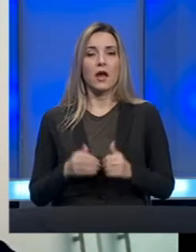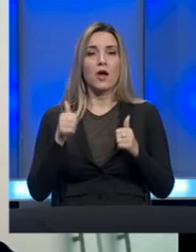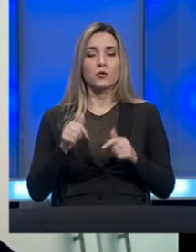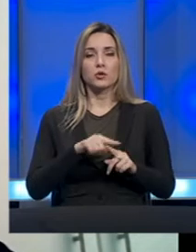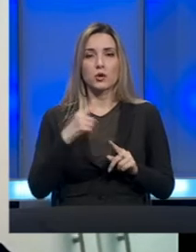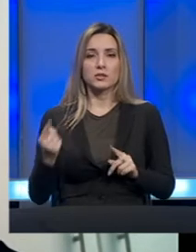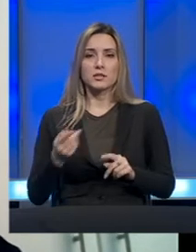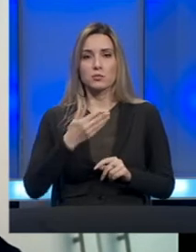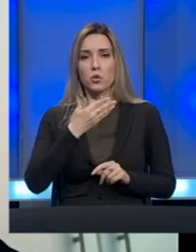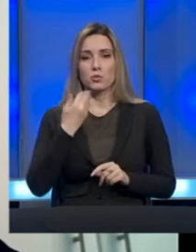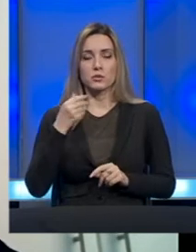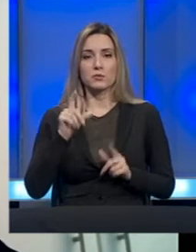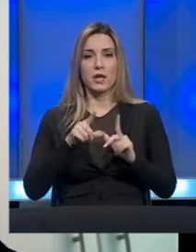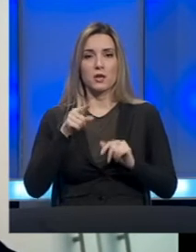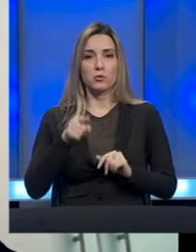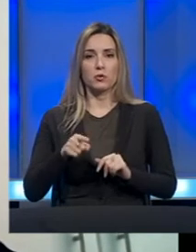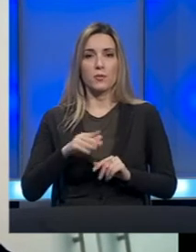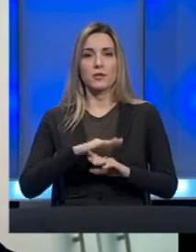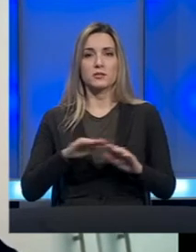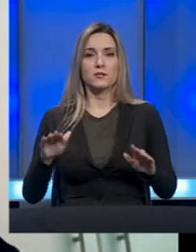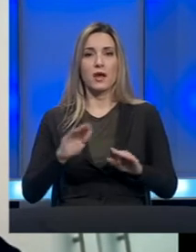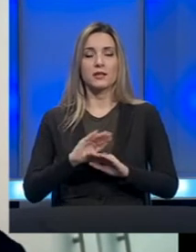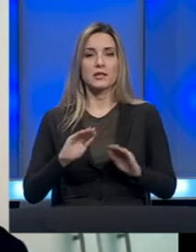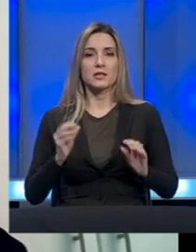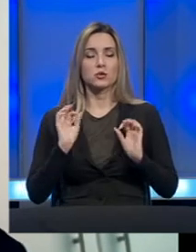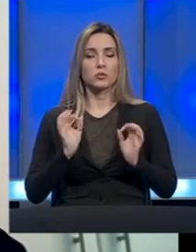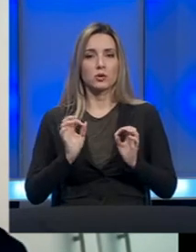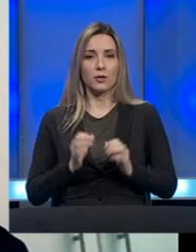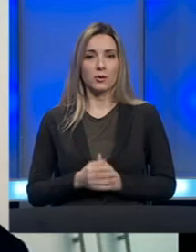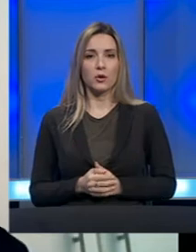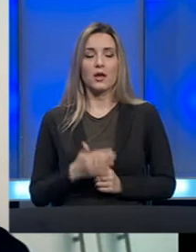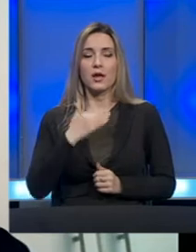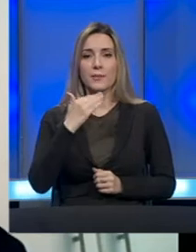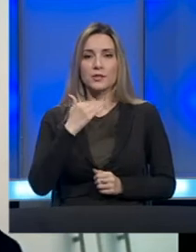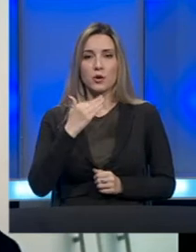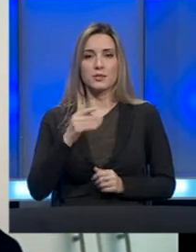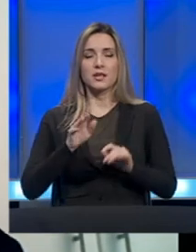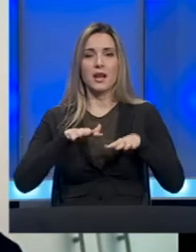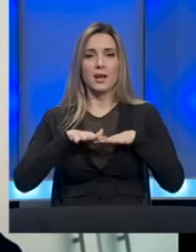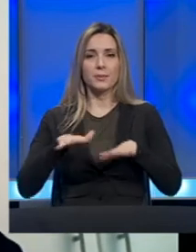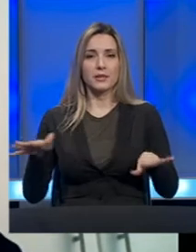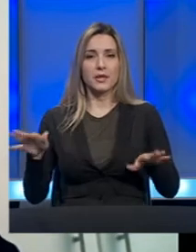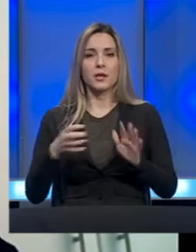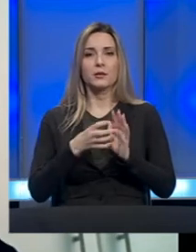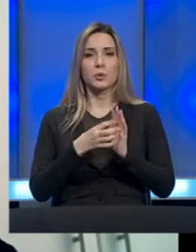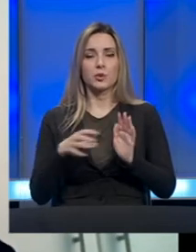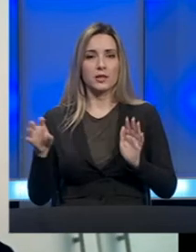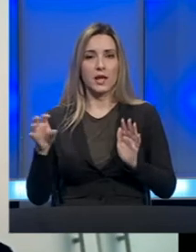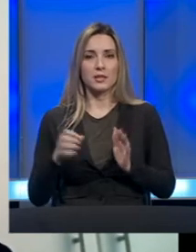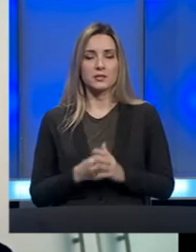uspjeli u tome, sva djeca su dobro. Naravno, bez obzira na pandemiju, i dalje se